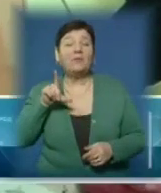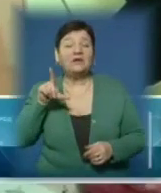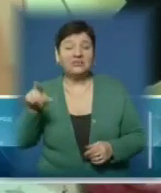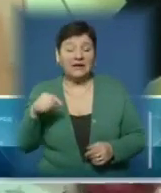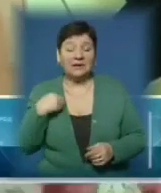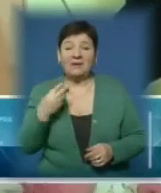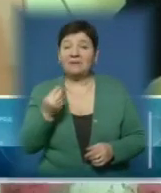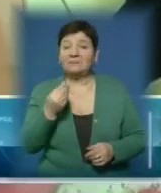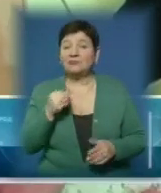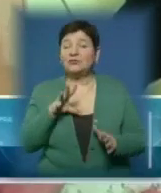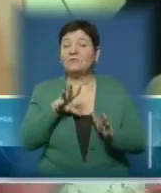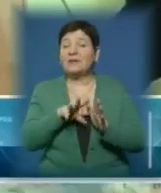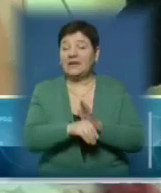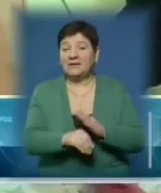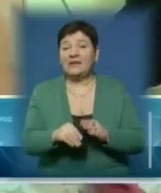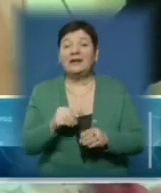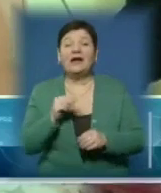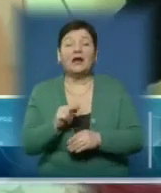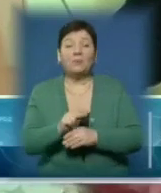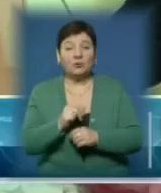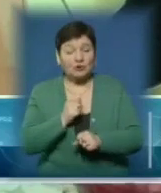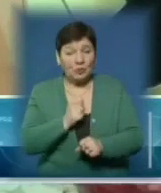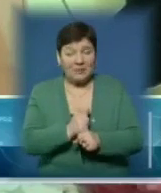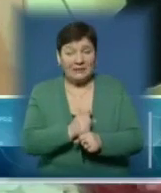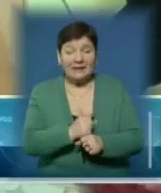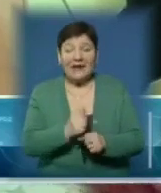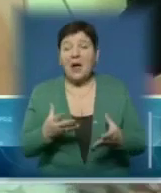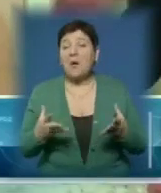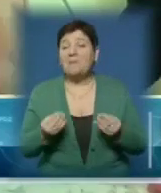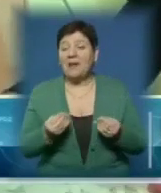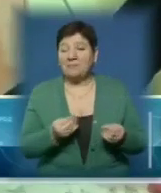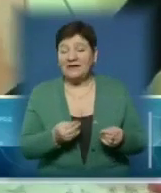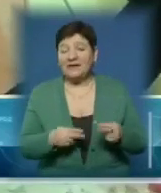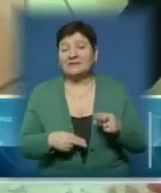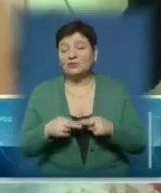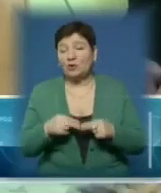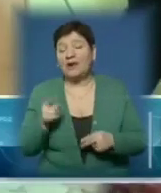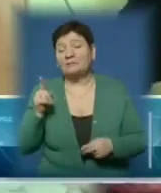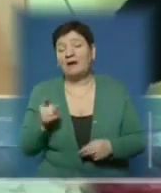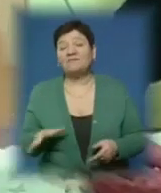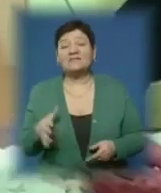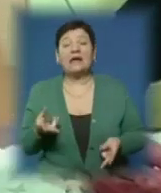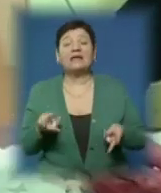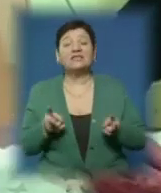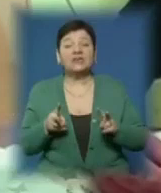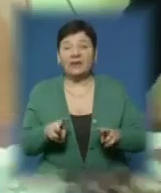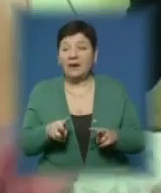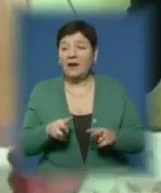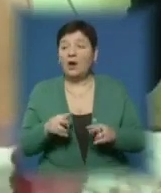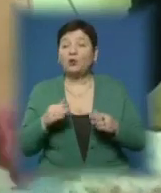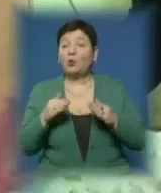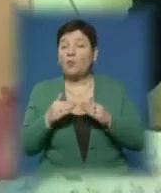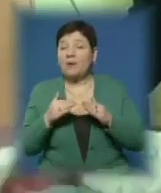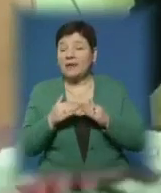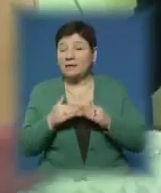вклали гроші, то все, зробили ремонт, перевезли меблі, встроїлися тут, а там все лишили. Але документів ми на ці